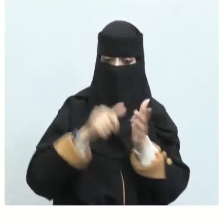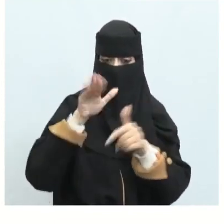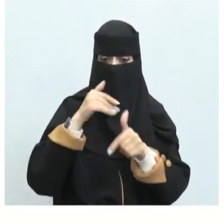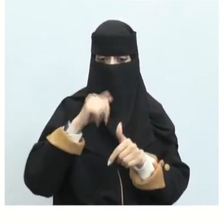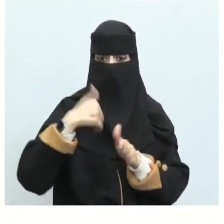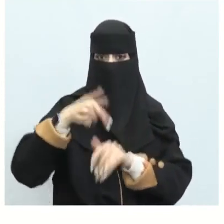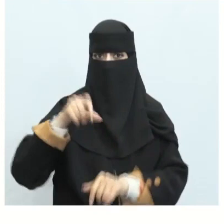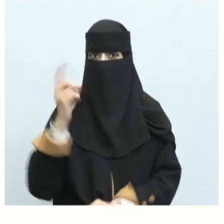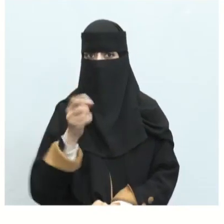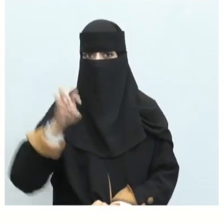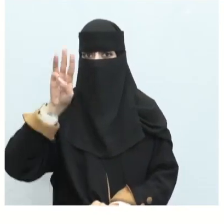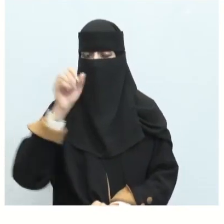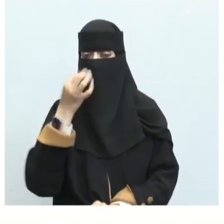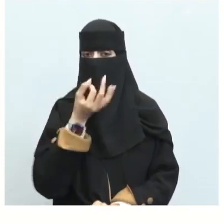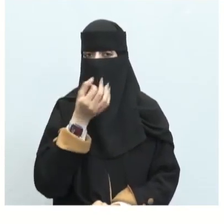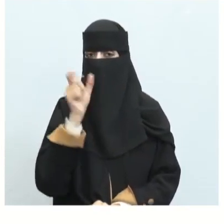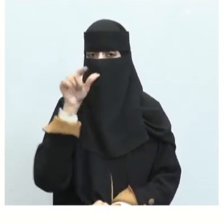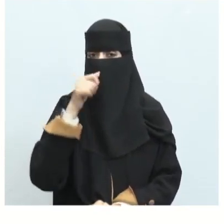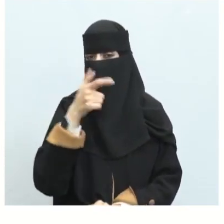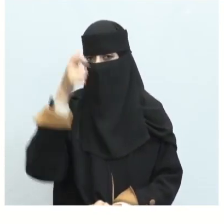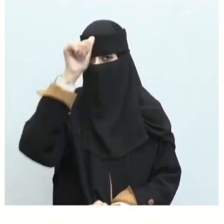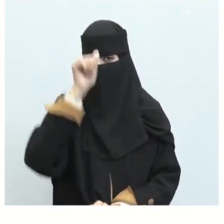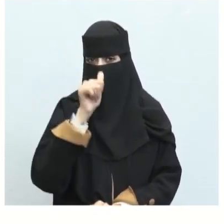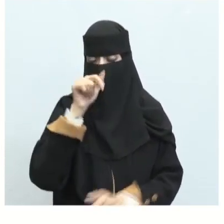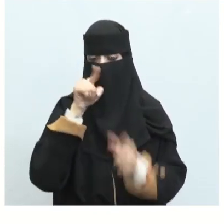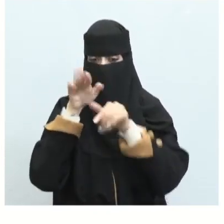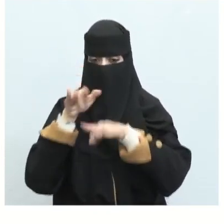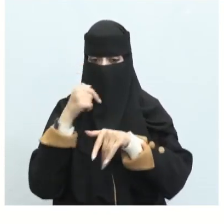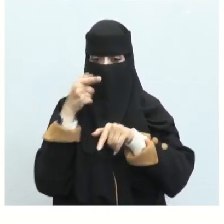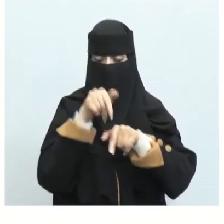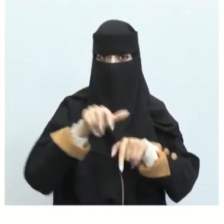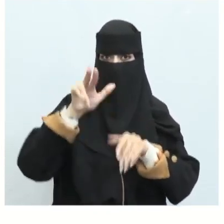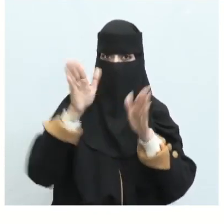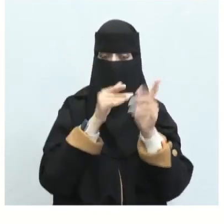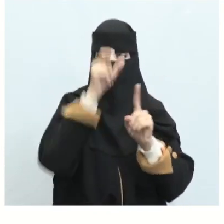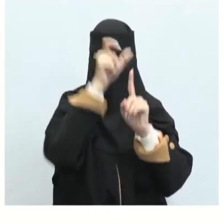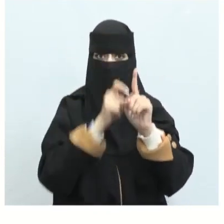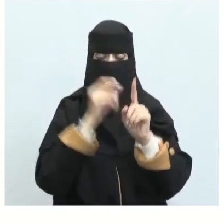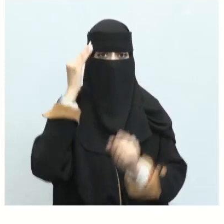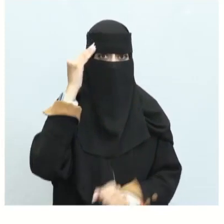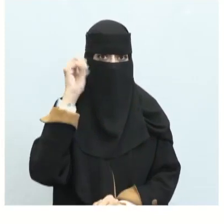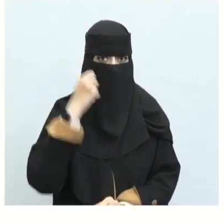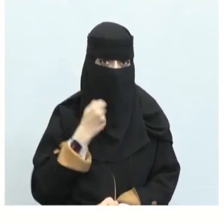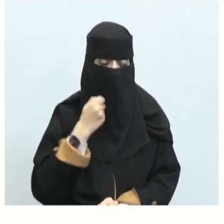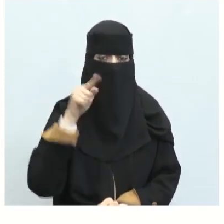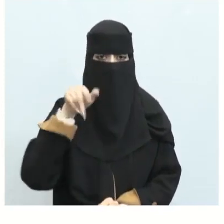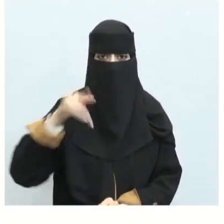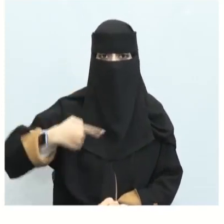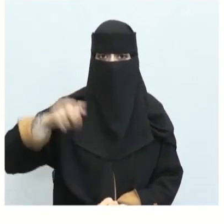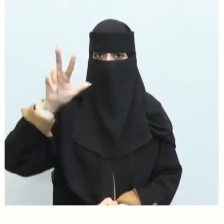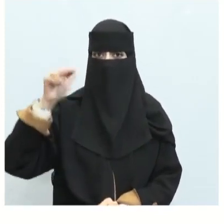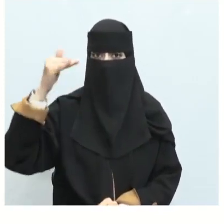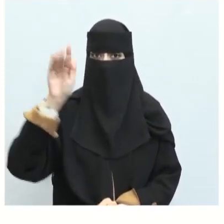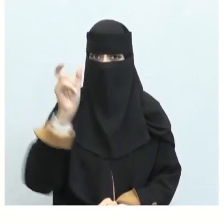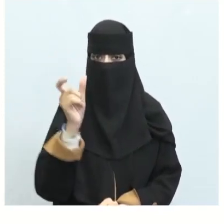الخنساء أخاها صخر طبعا وكان قد قتل في الجاهلية الخنساء صحابية أسلمت طبعا بعد الإسلام لكن هذا الكلام أو هذه